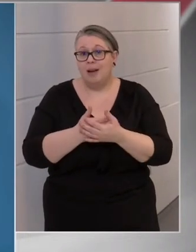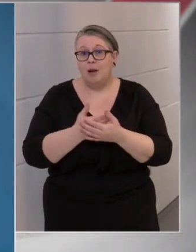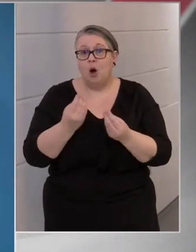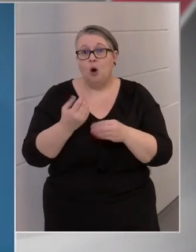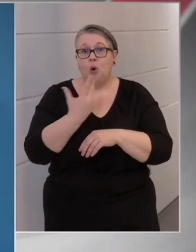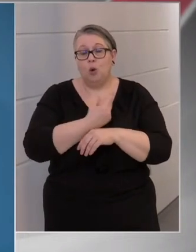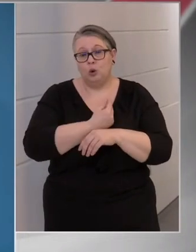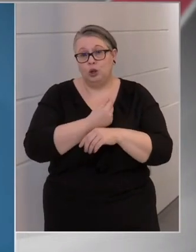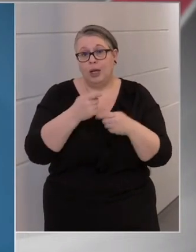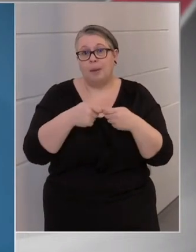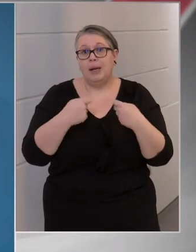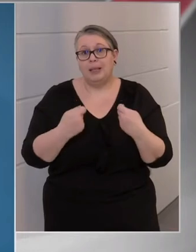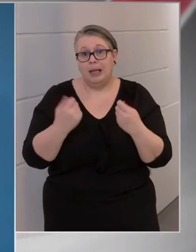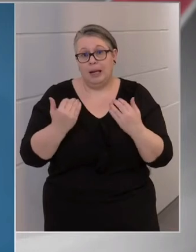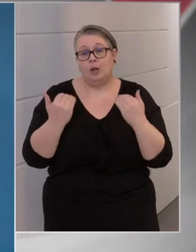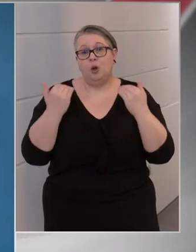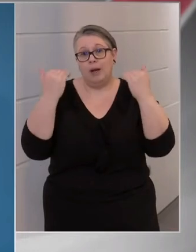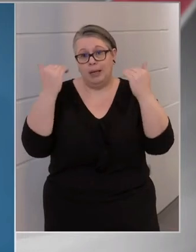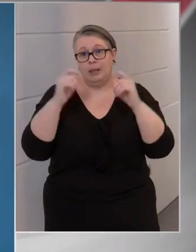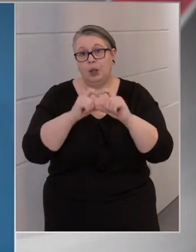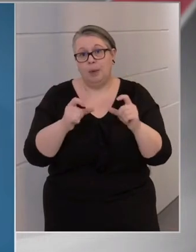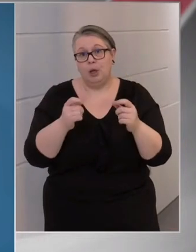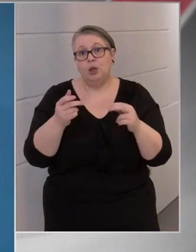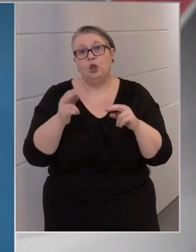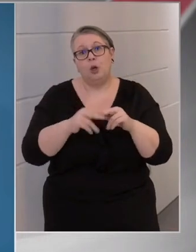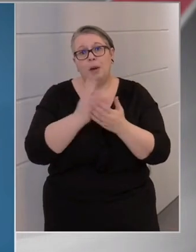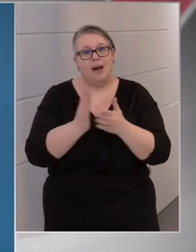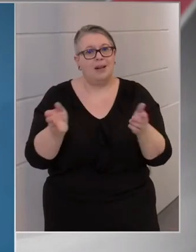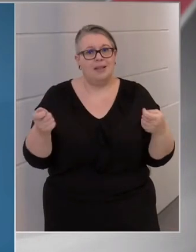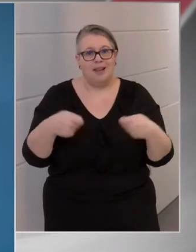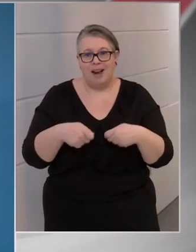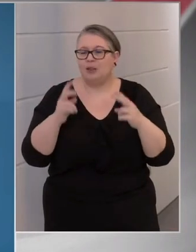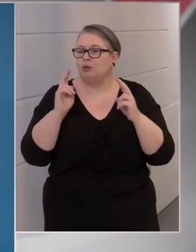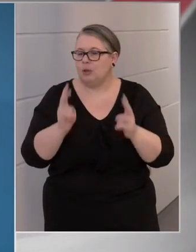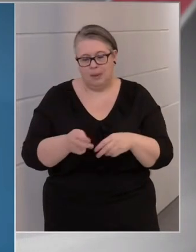ahol az oltottság mértékének növekedése miatt több éván nem kell zárni.